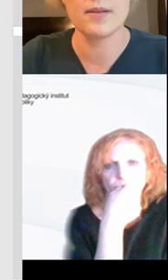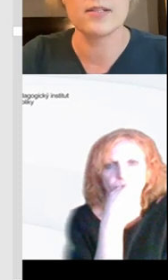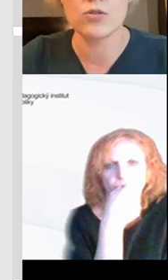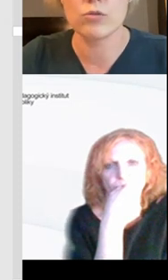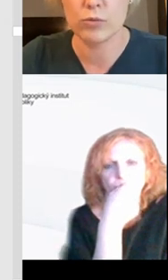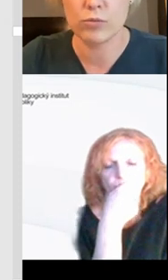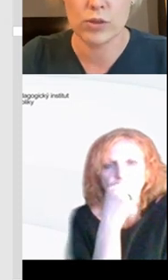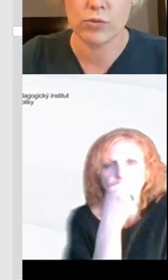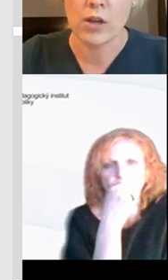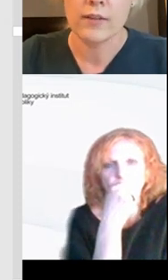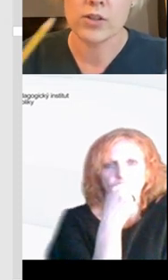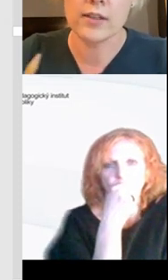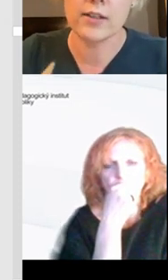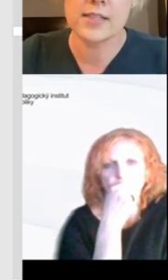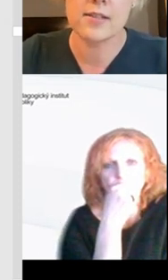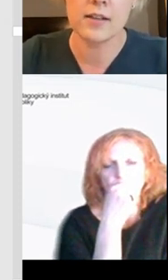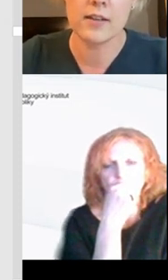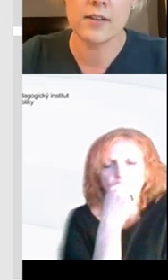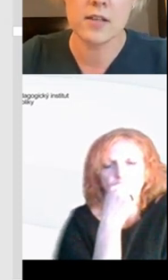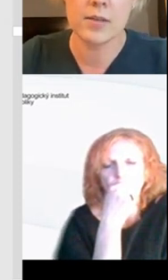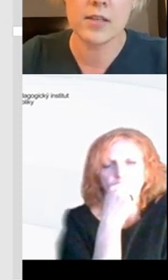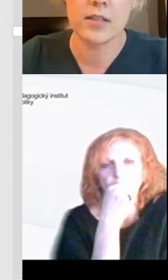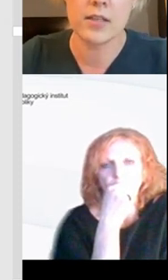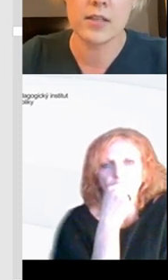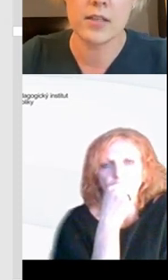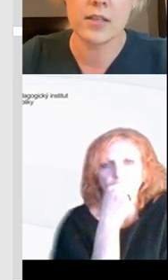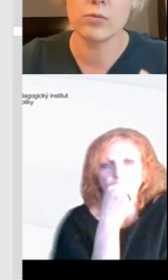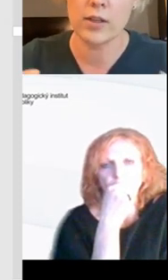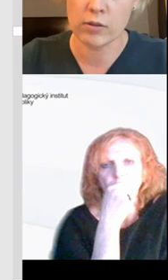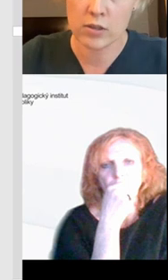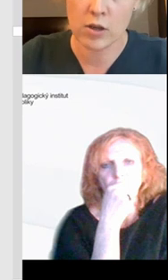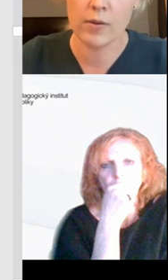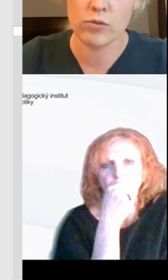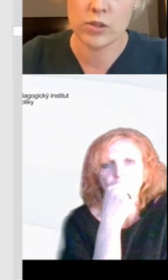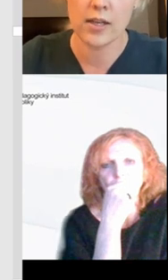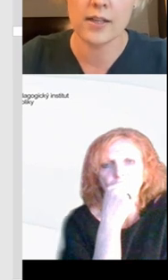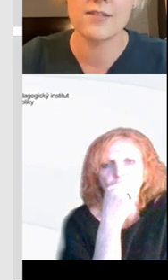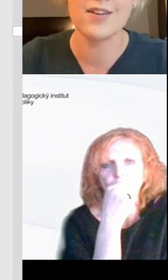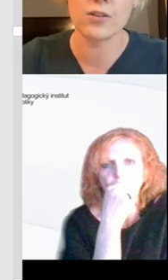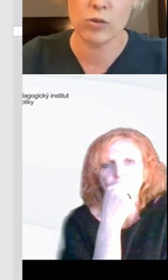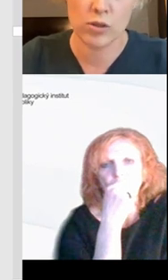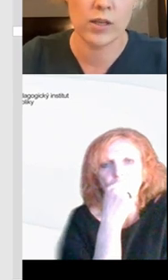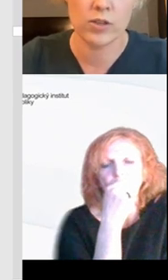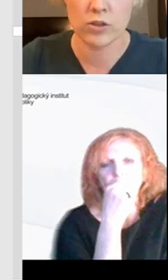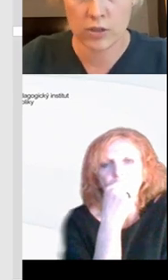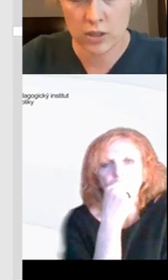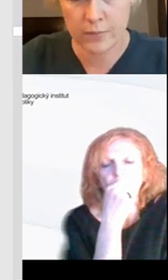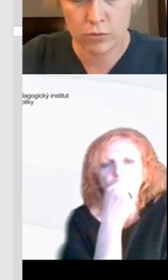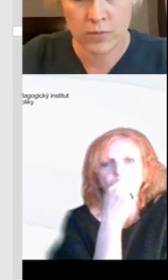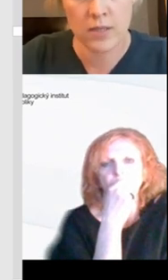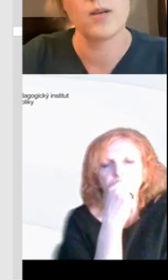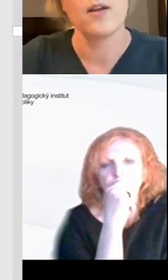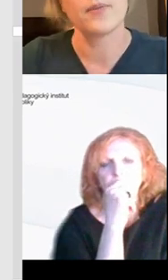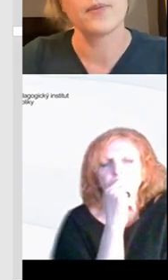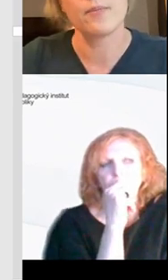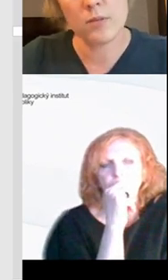odkazů vám zabere strašnou spoustu času. Takže i tyhle strategie s těmi dětmi nastavovat, že pokud ano, chci opravdu číst a chci vědět, o čem to je, čili čte